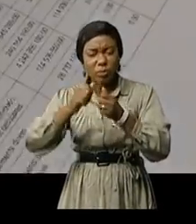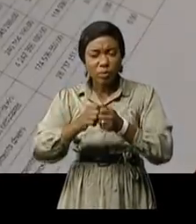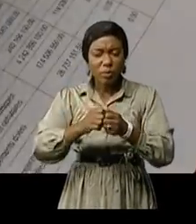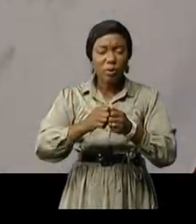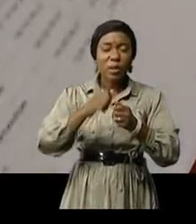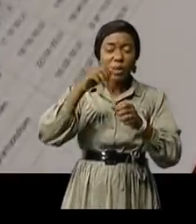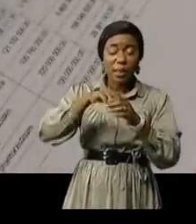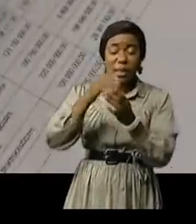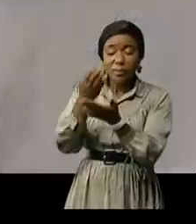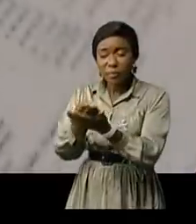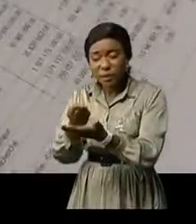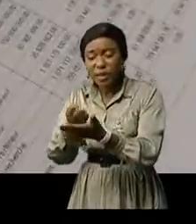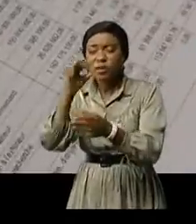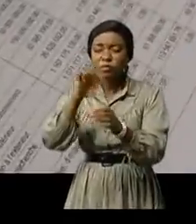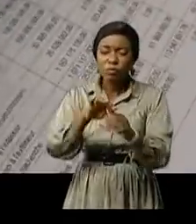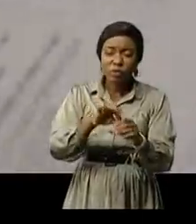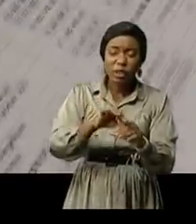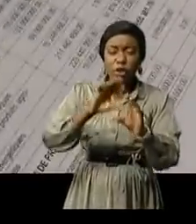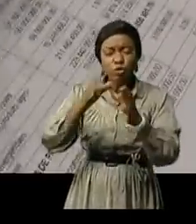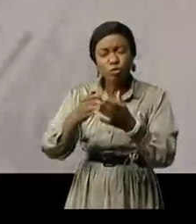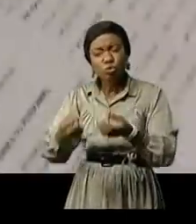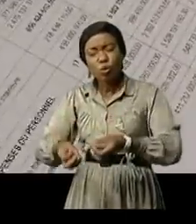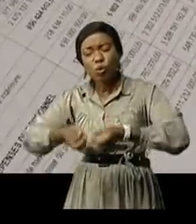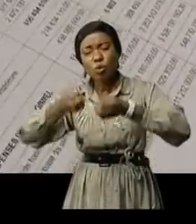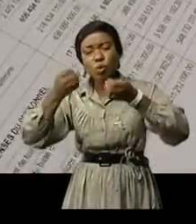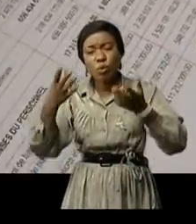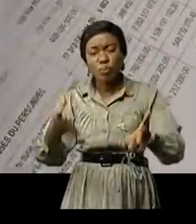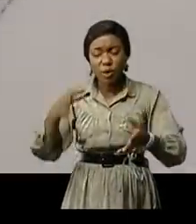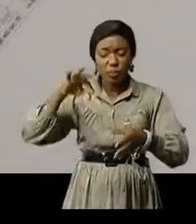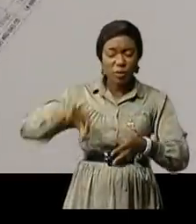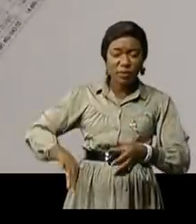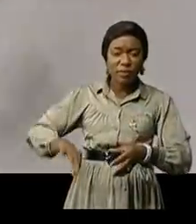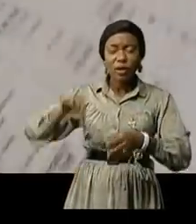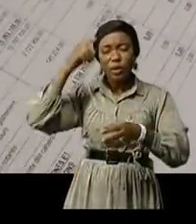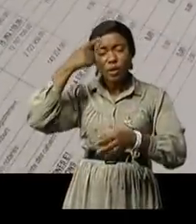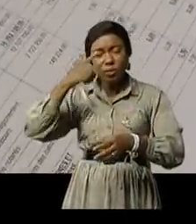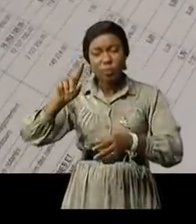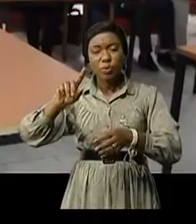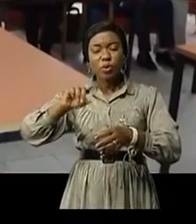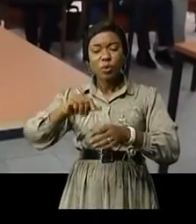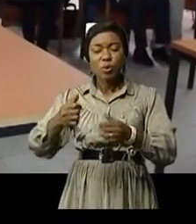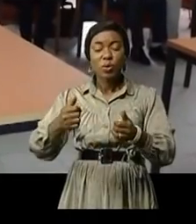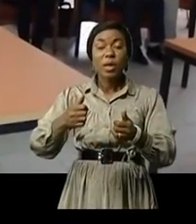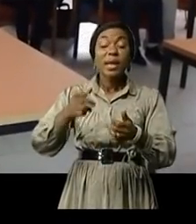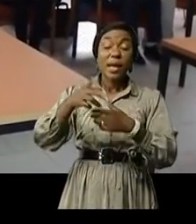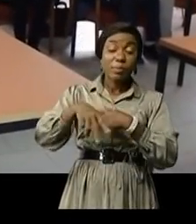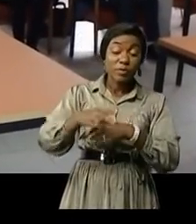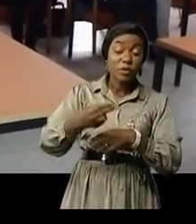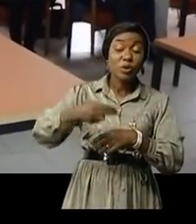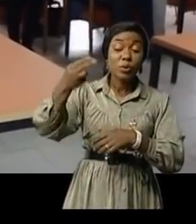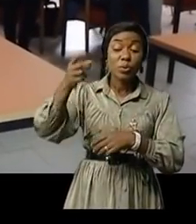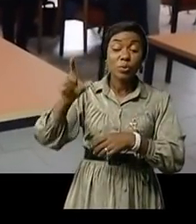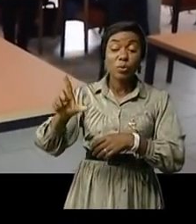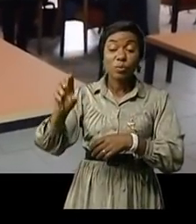budget alloué ou voté suivant le régime politique au bénéfice d'une entité telle la province du Olomami